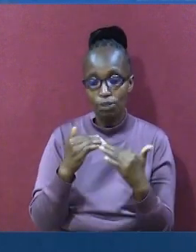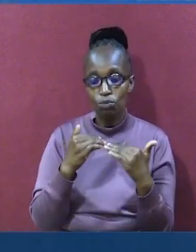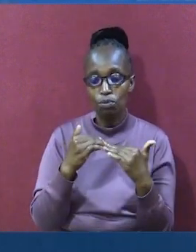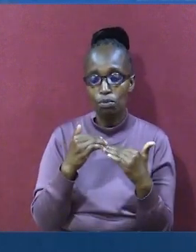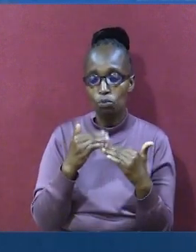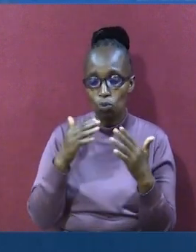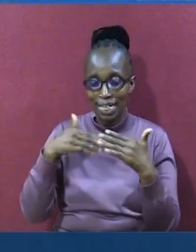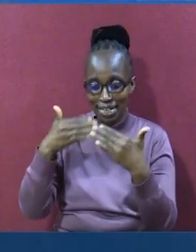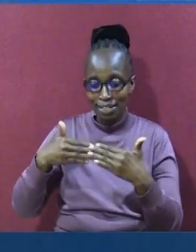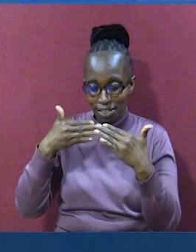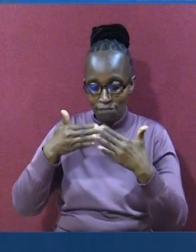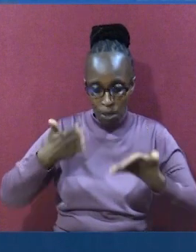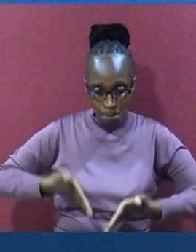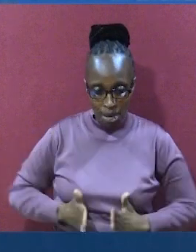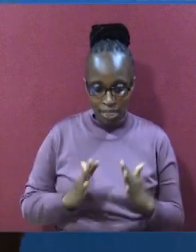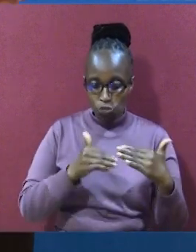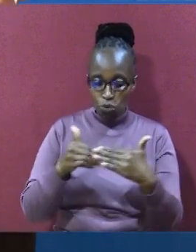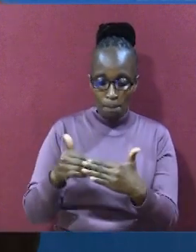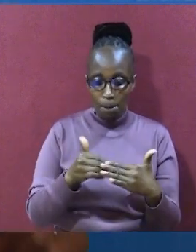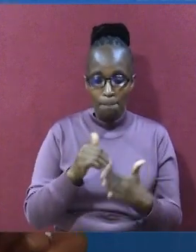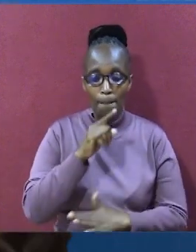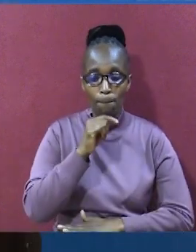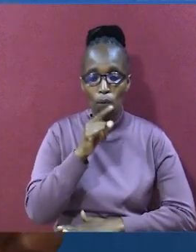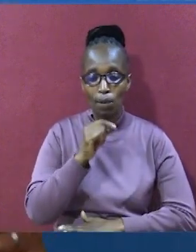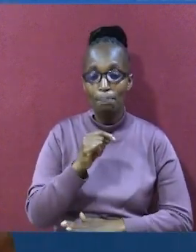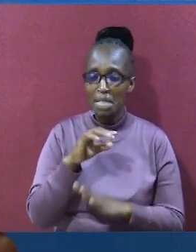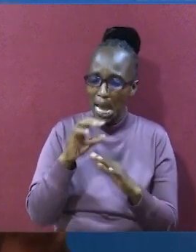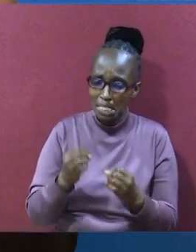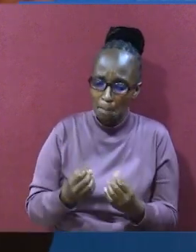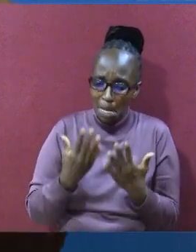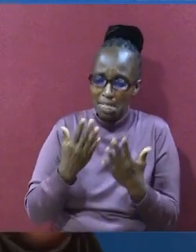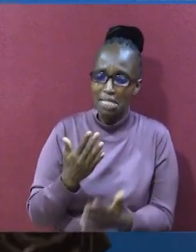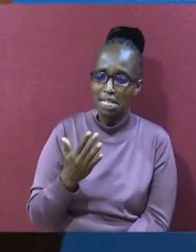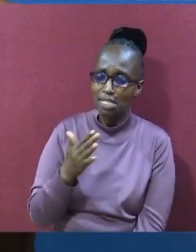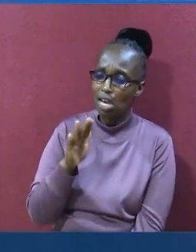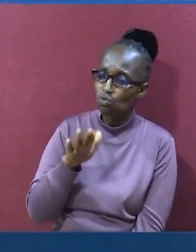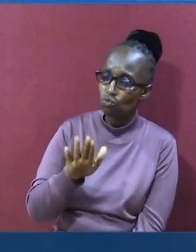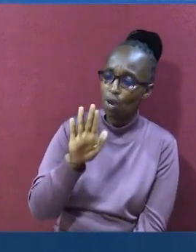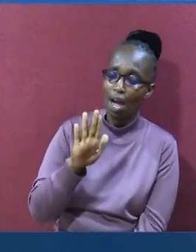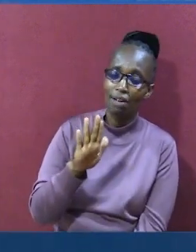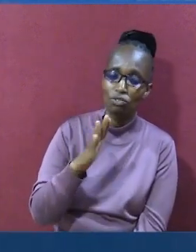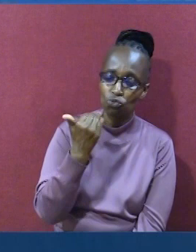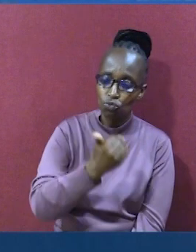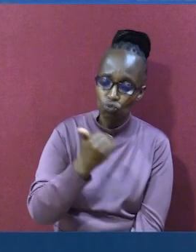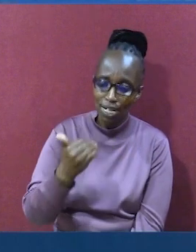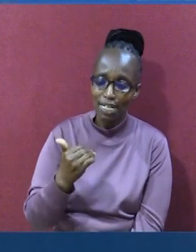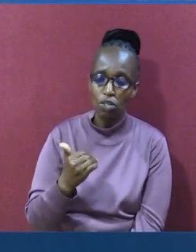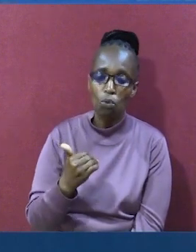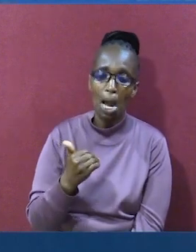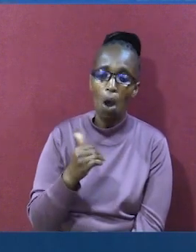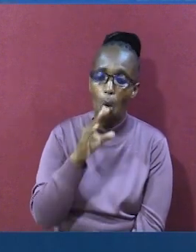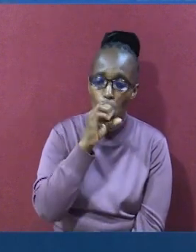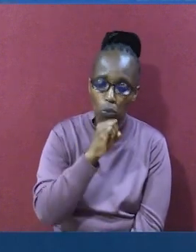utaweza kuwa na mtoto wakiume. Mke wako sarai. Injapokuwa alikuwa mze. Injapokuwa walikuwa